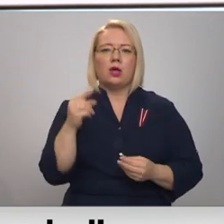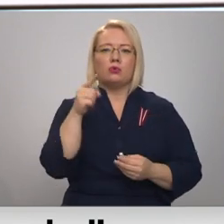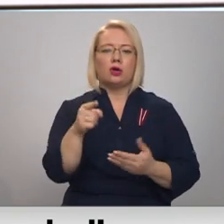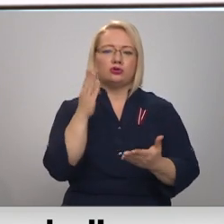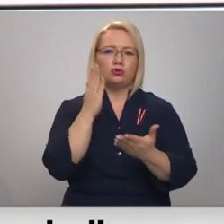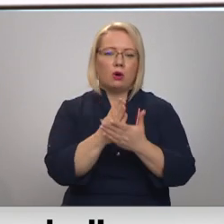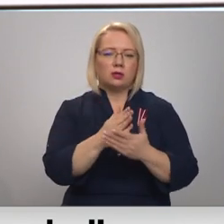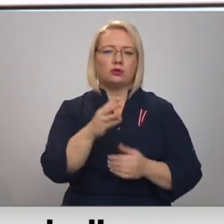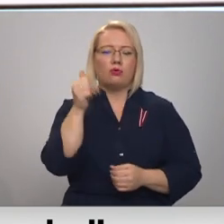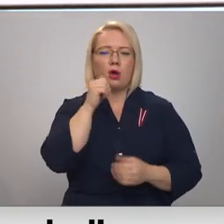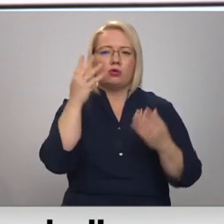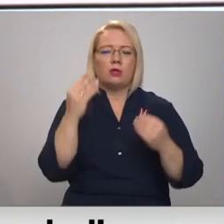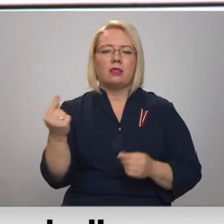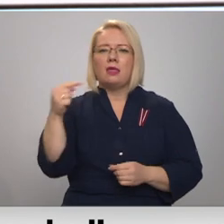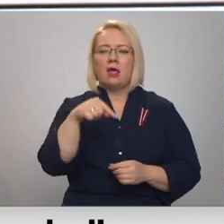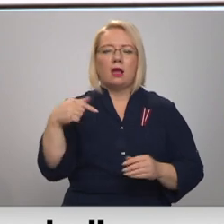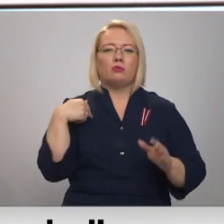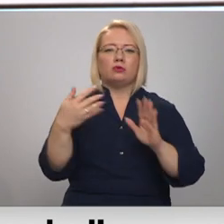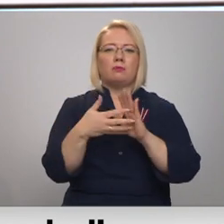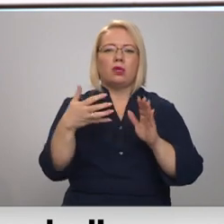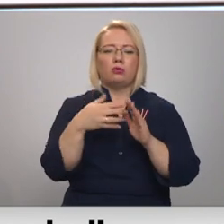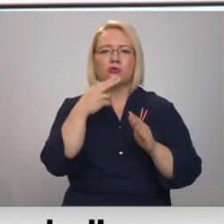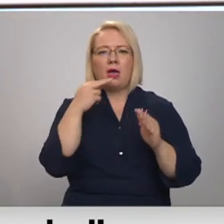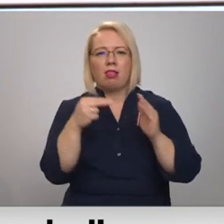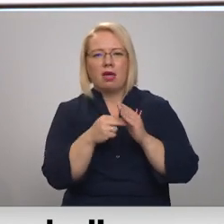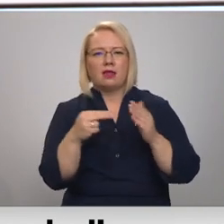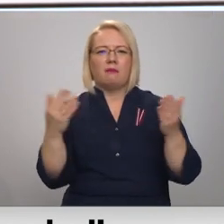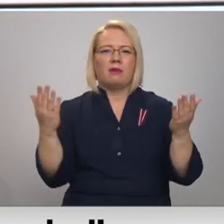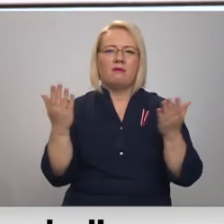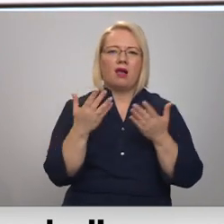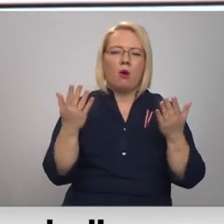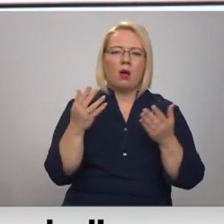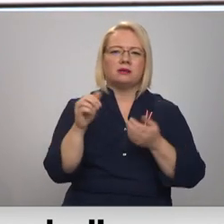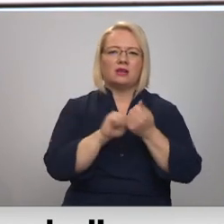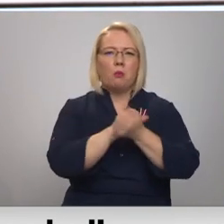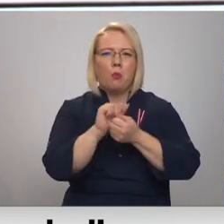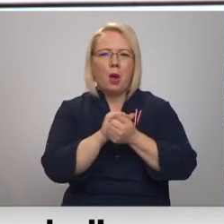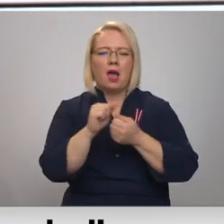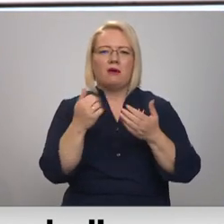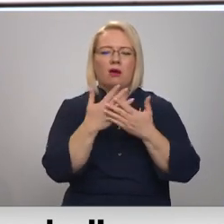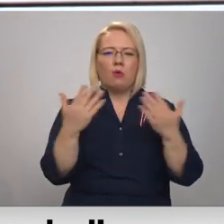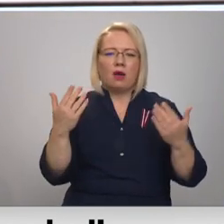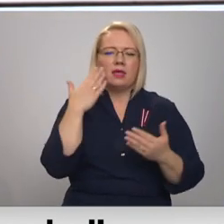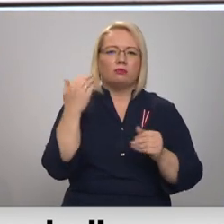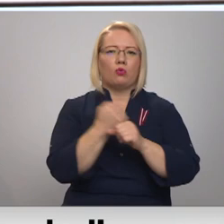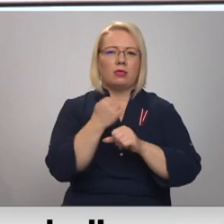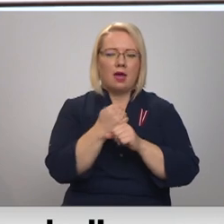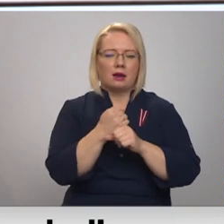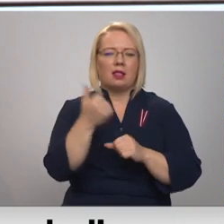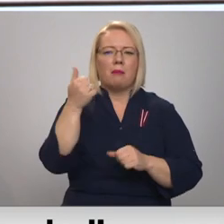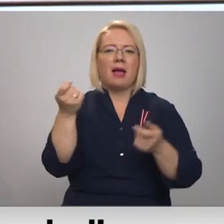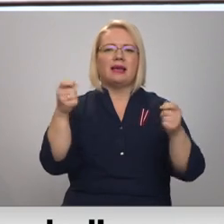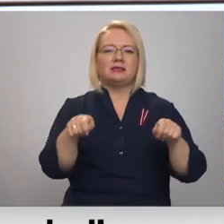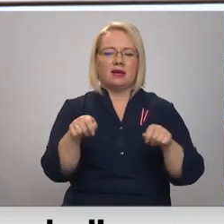un kādu dienu kāds neatnāt un teikt, mums trūkst elektrības vai, ziniet, tik kaut kas ir sabojājies, mēs nezinām, ko darīt, nu, labi, mēs labāk izslēgsim.